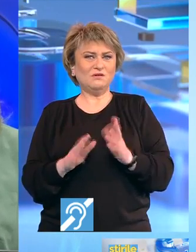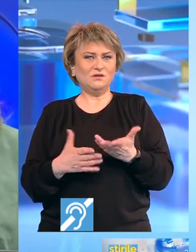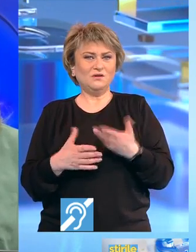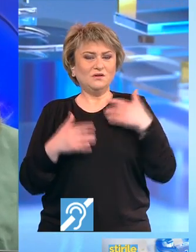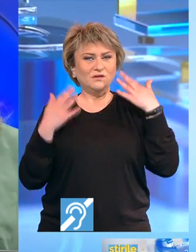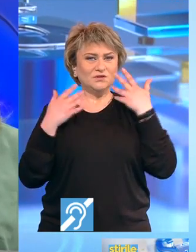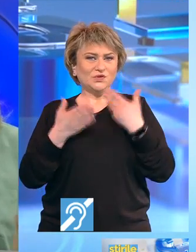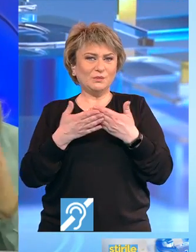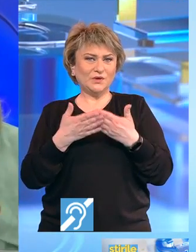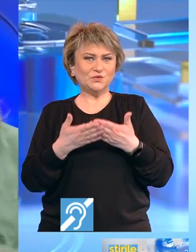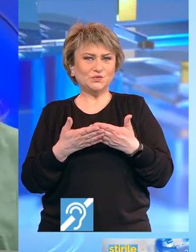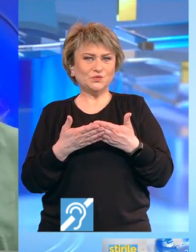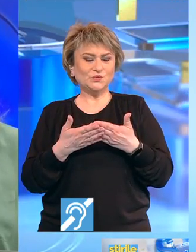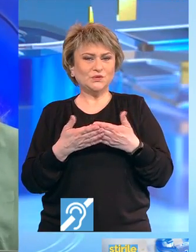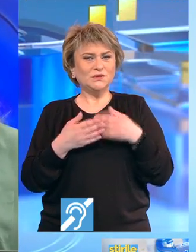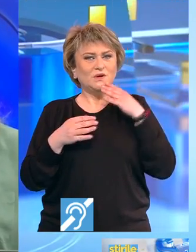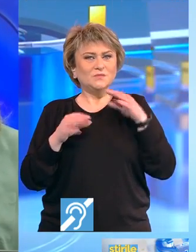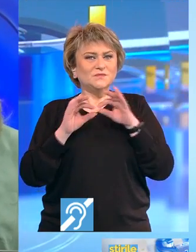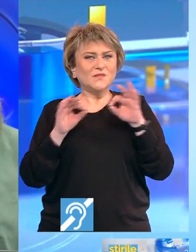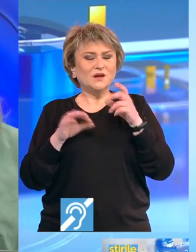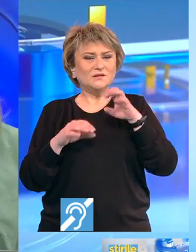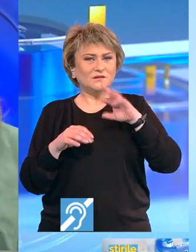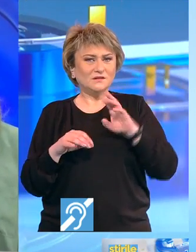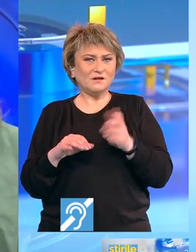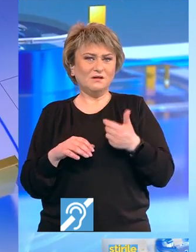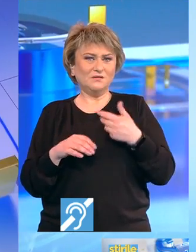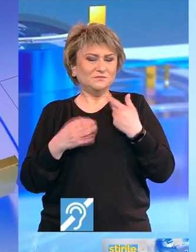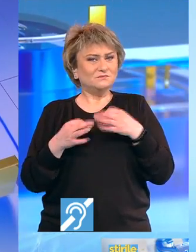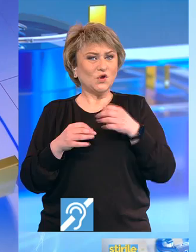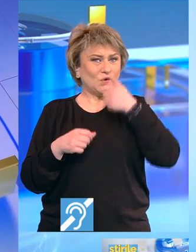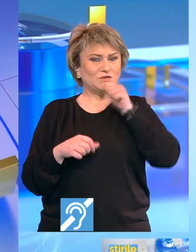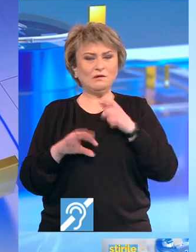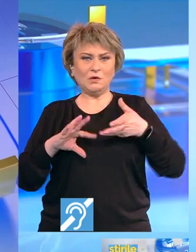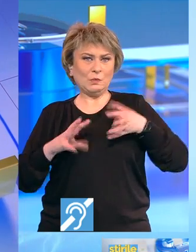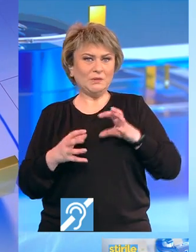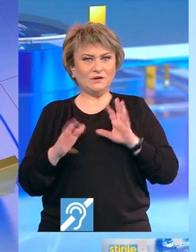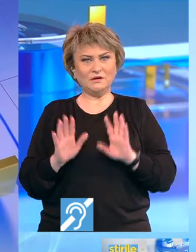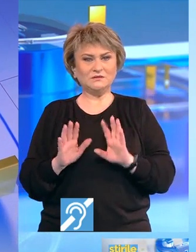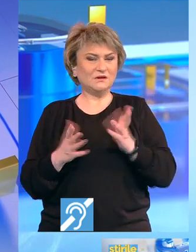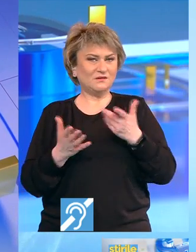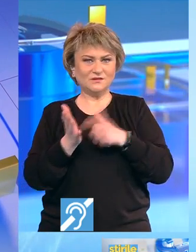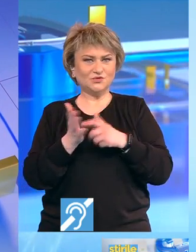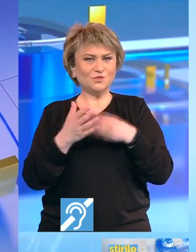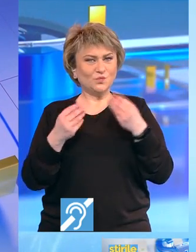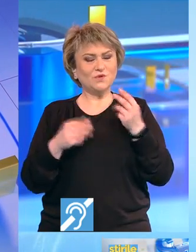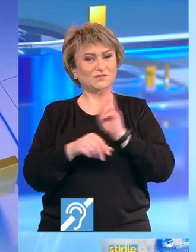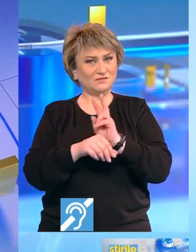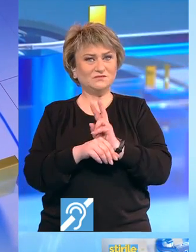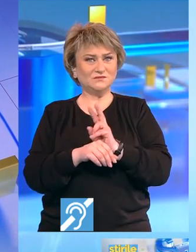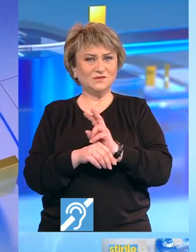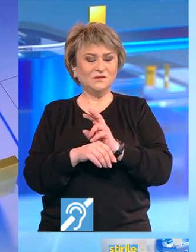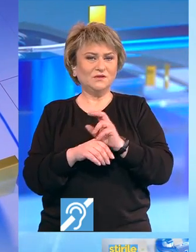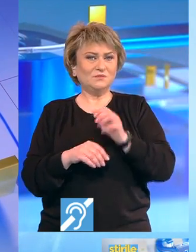grijă pentru alinierea corpului cu mintea și cu sufletul. O zi complicată, care ne cere multă atenție,